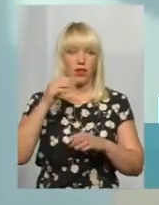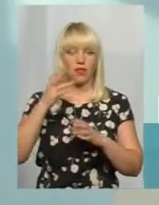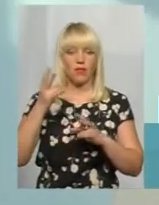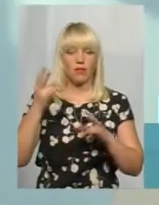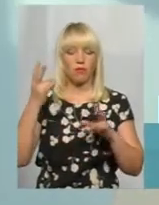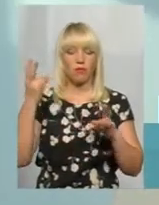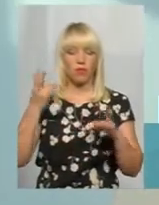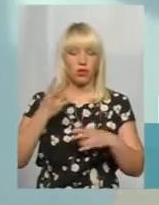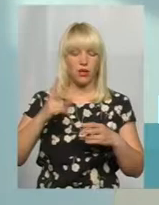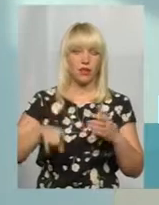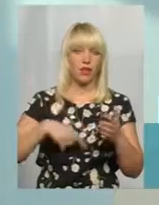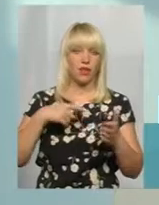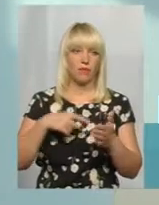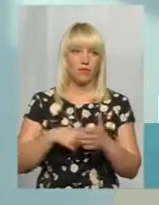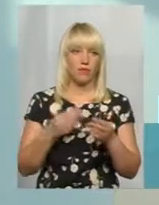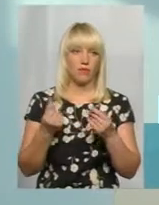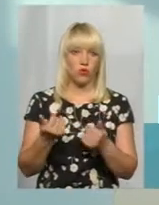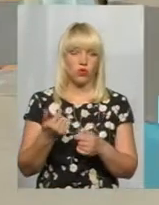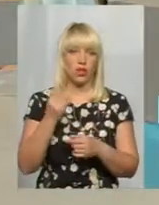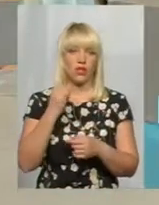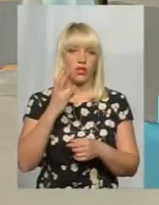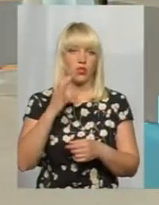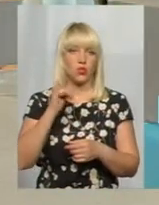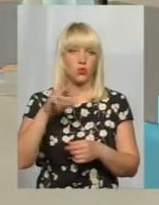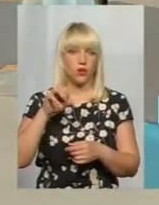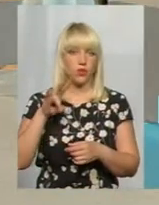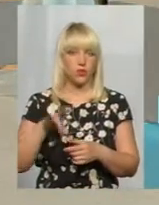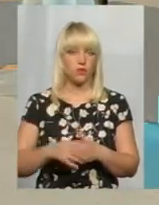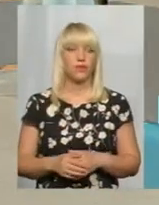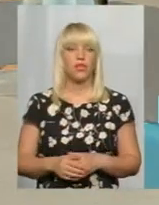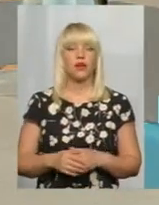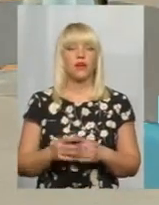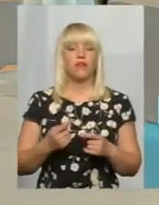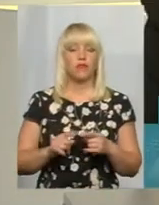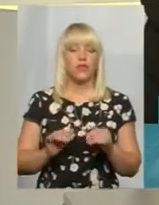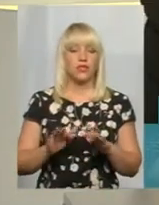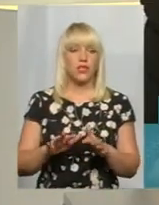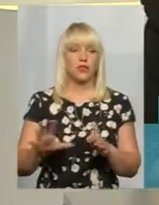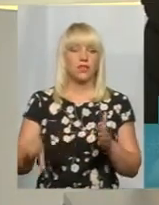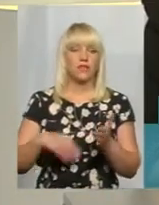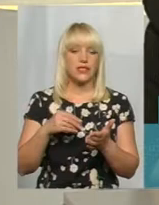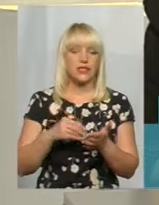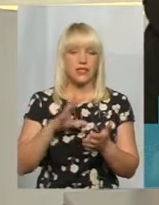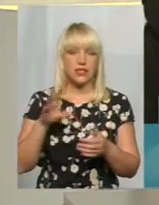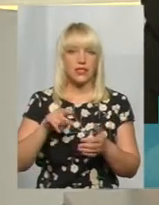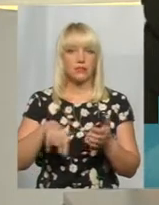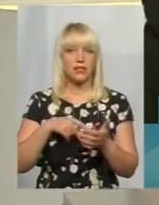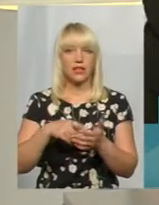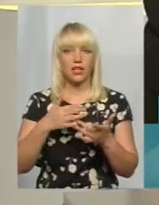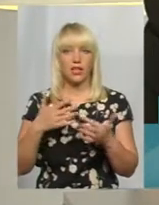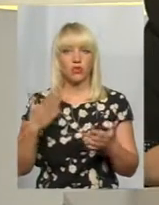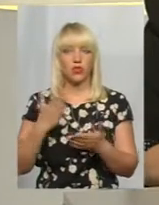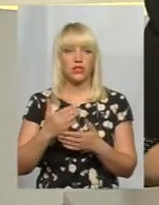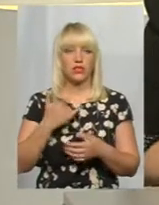в коштах на інсулін. От заходи у всіх містах різні, і суми також. У нас є коментар